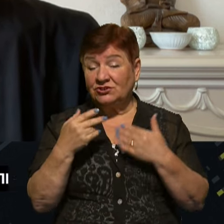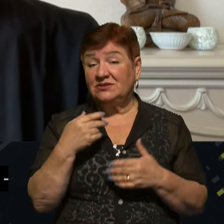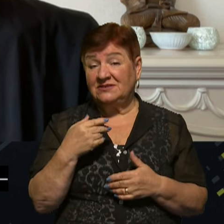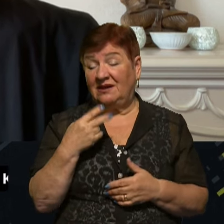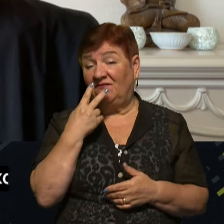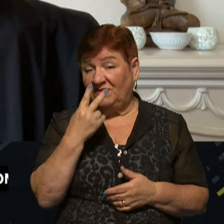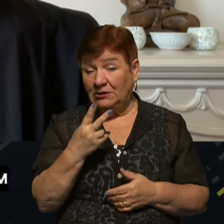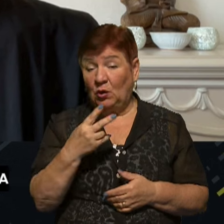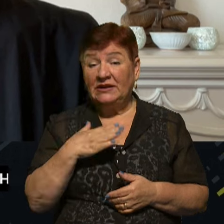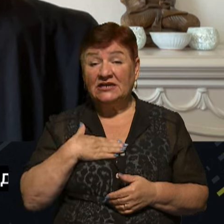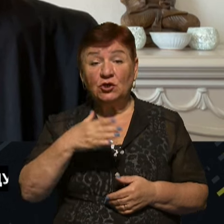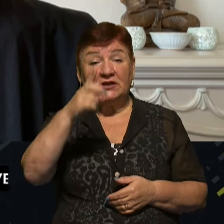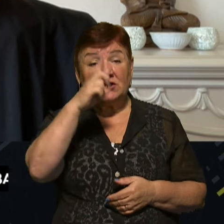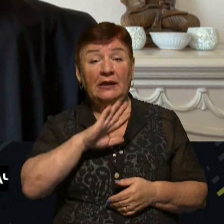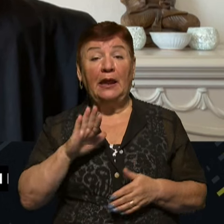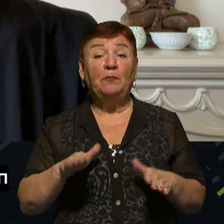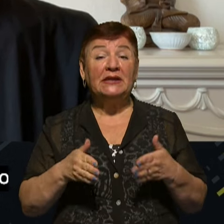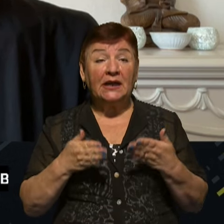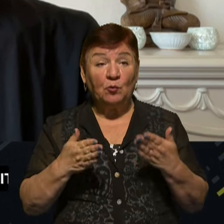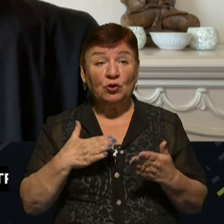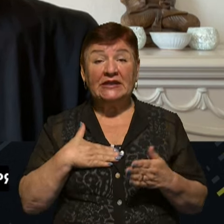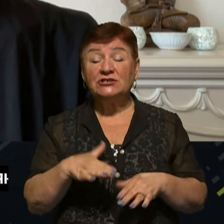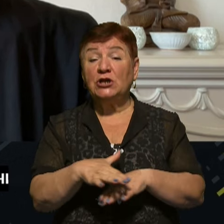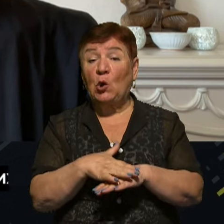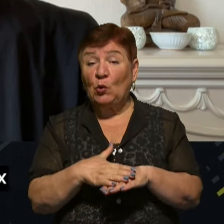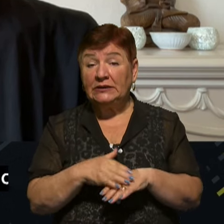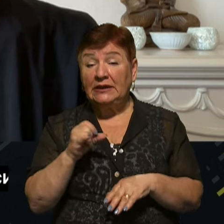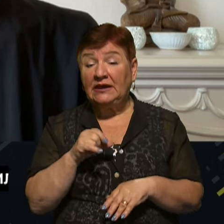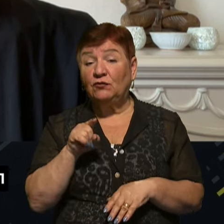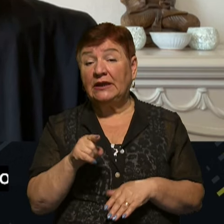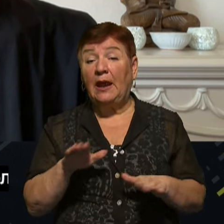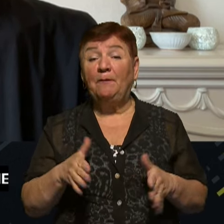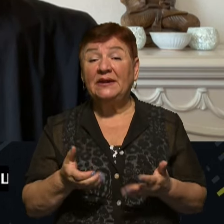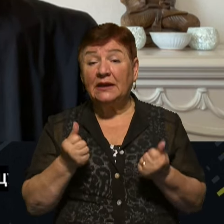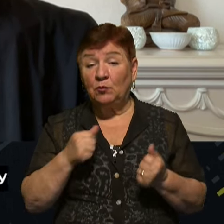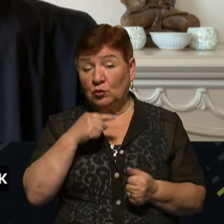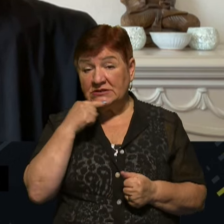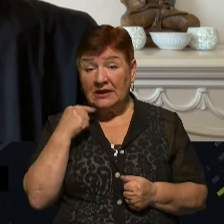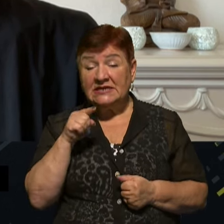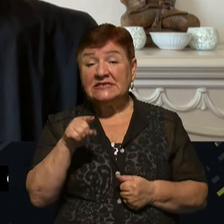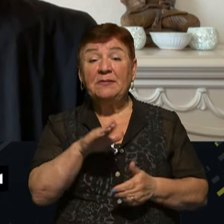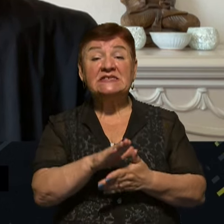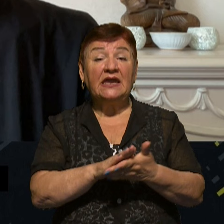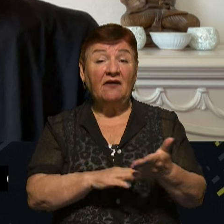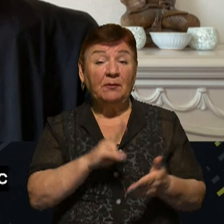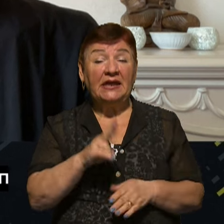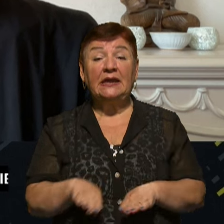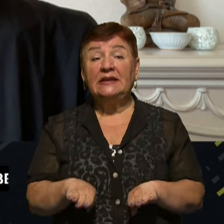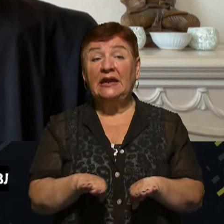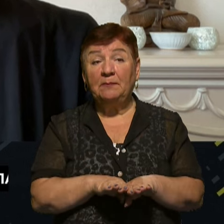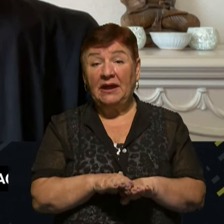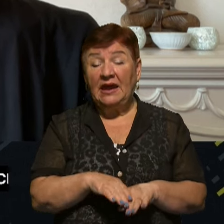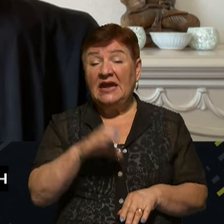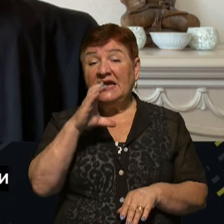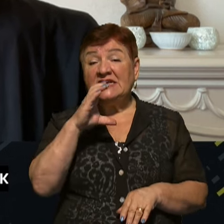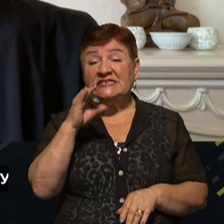нашої державності, не підтримують наш народ. І, власне, вони підтримують РФ згідно з тими заявами, які є на рівні Сідзіньпіна і